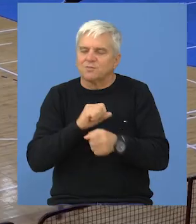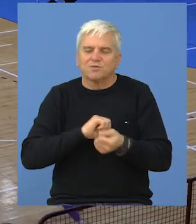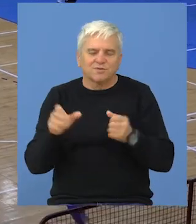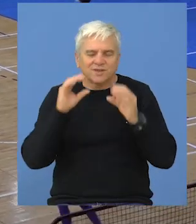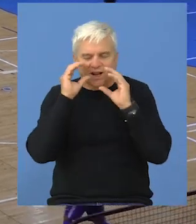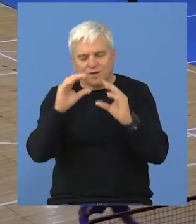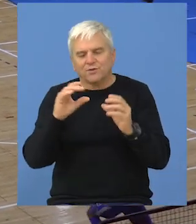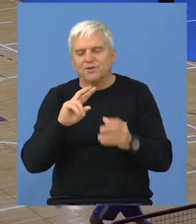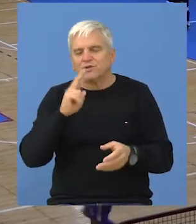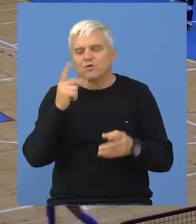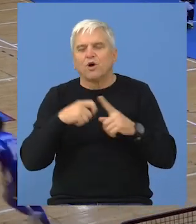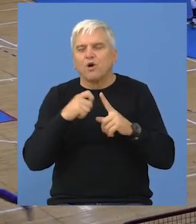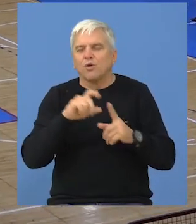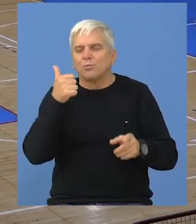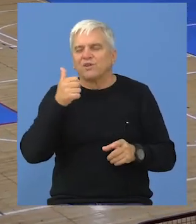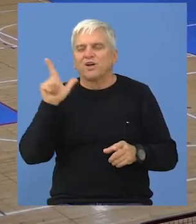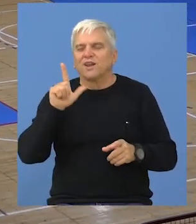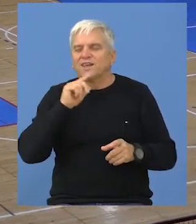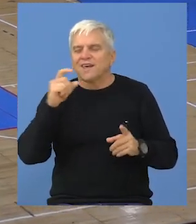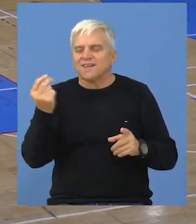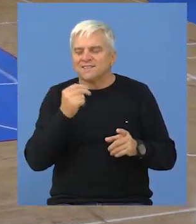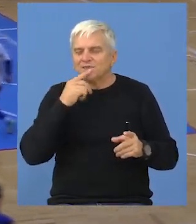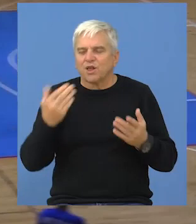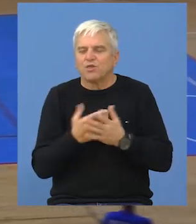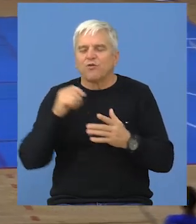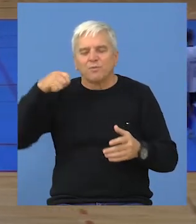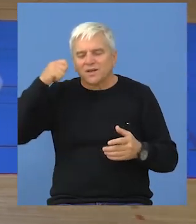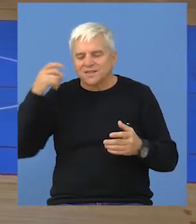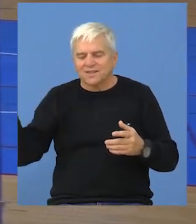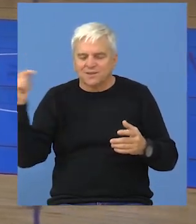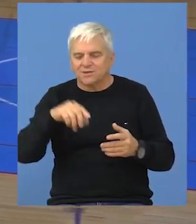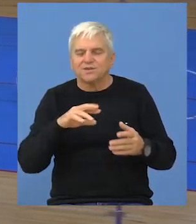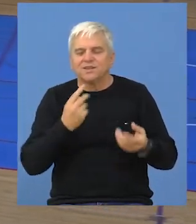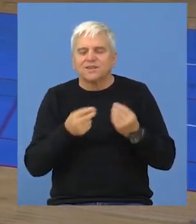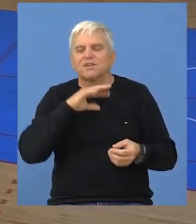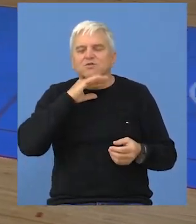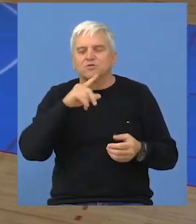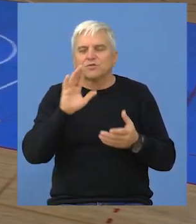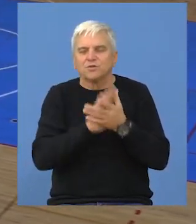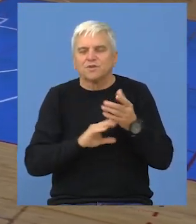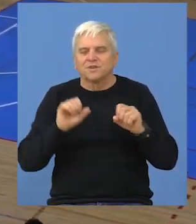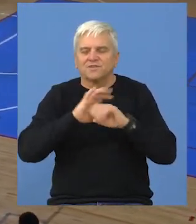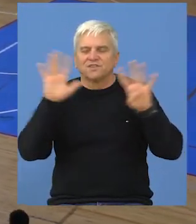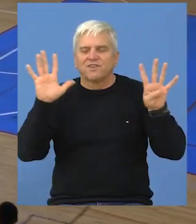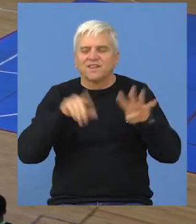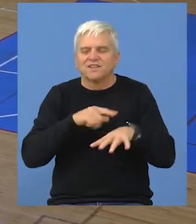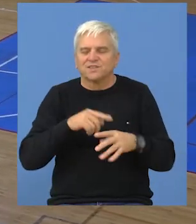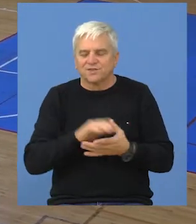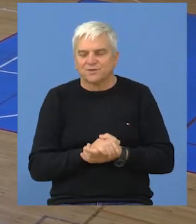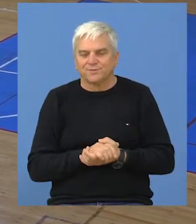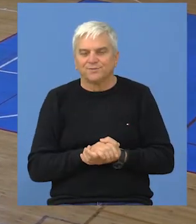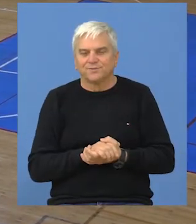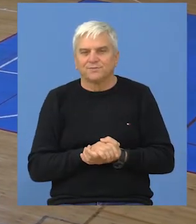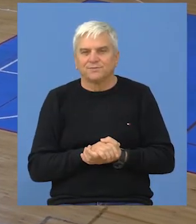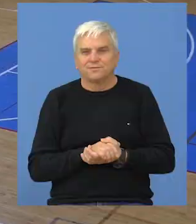publike. Podsjetimo drugo kolo, prve lige Srbije i meč sa Novim Pazarom igra se u subotu sa početkom od 19.00.